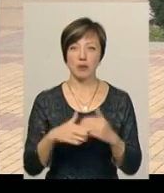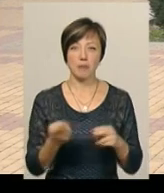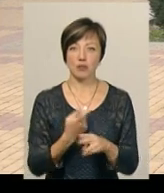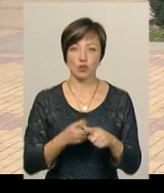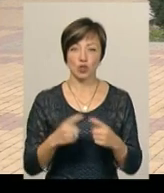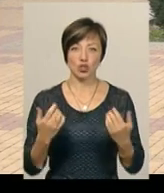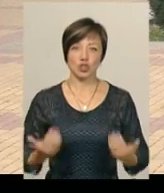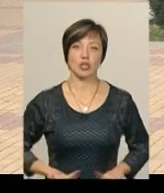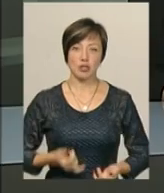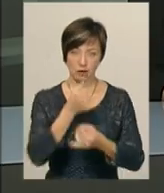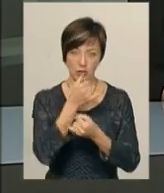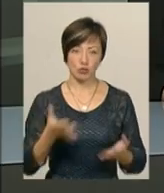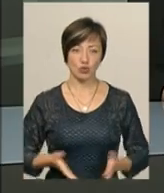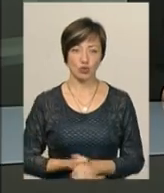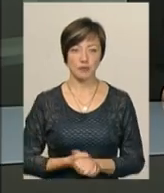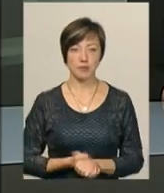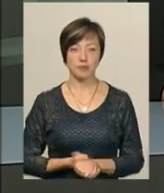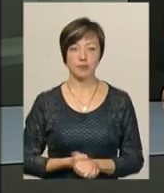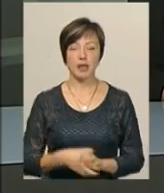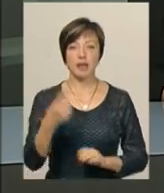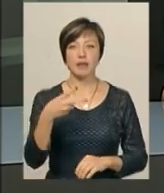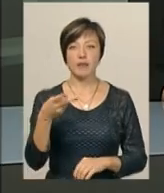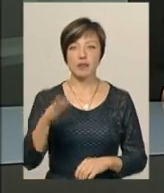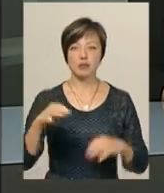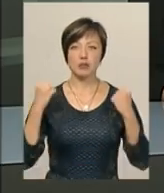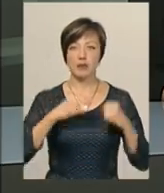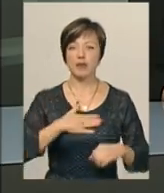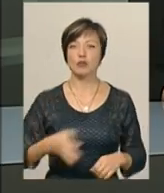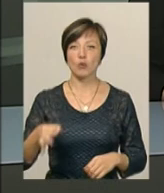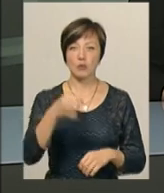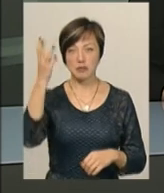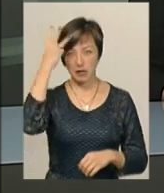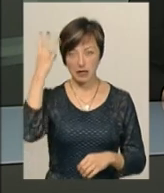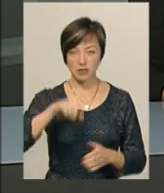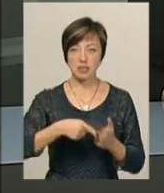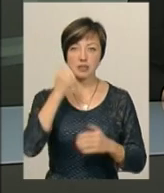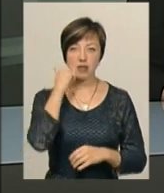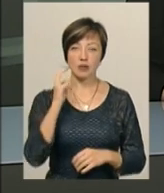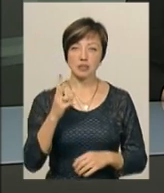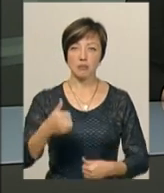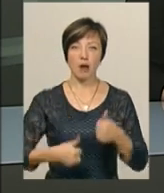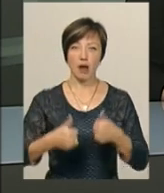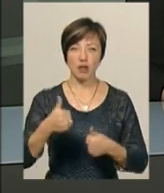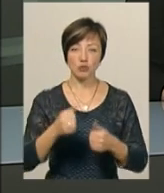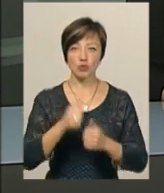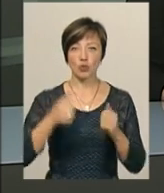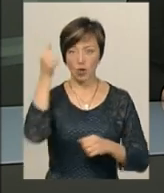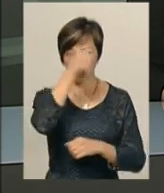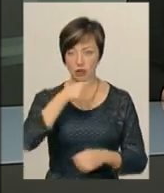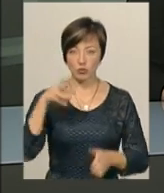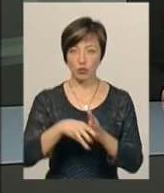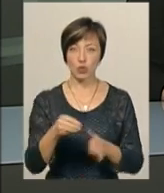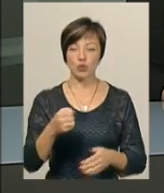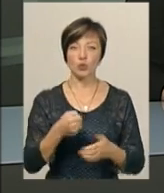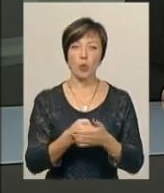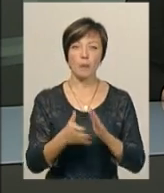цього жити не можуть. 20 спортсменів нашої області з Хмельницького та Старокостянтинова змагалися на щорічному зборі до